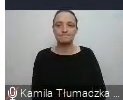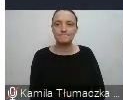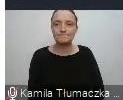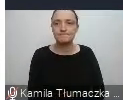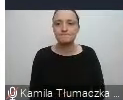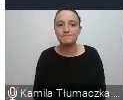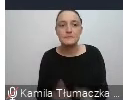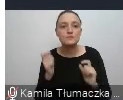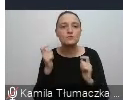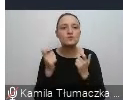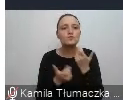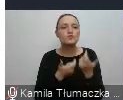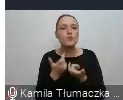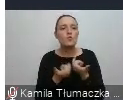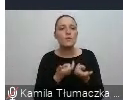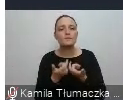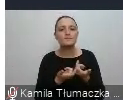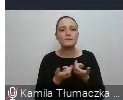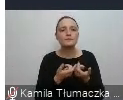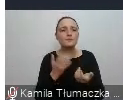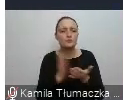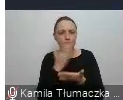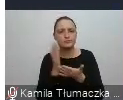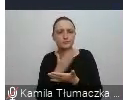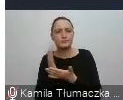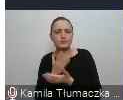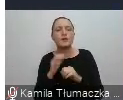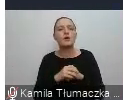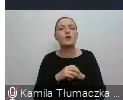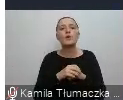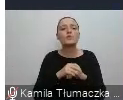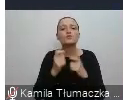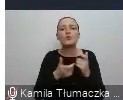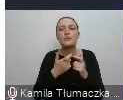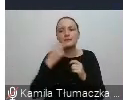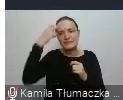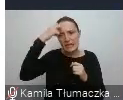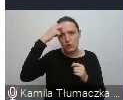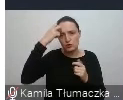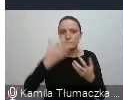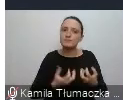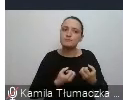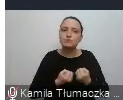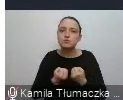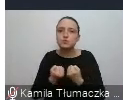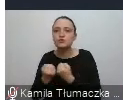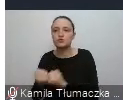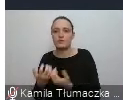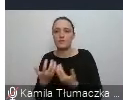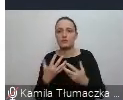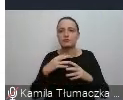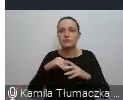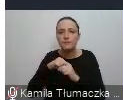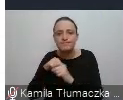Co robimy, to sobie też szybko przeminę, co robimy, żeby te stereotypy samo podtrzymywać, czyli żeby w tym trwać?